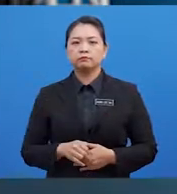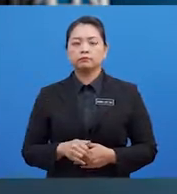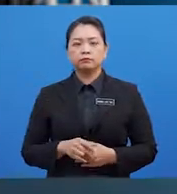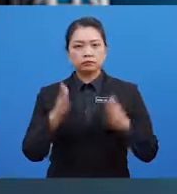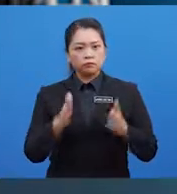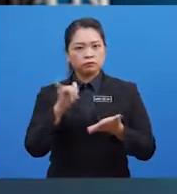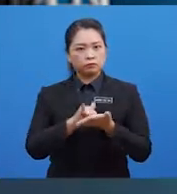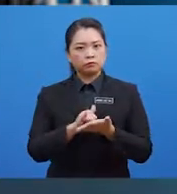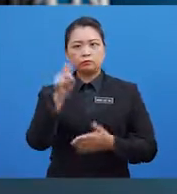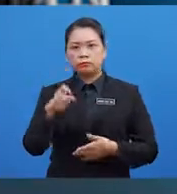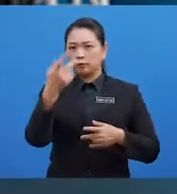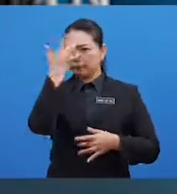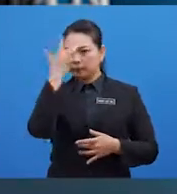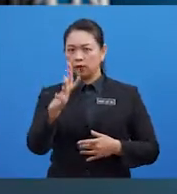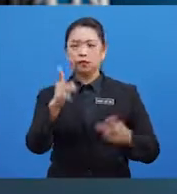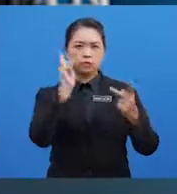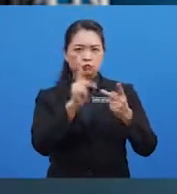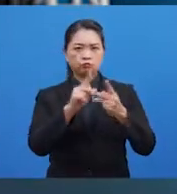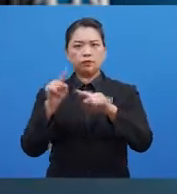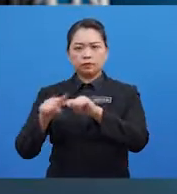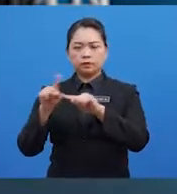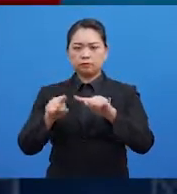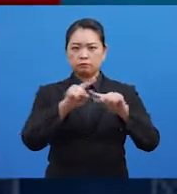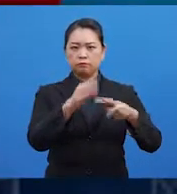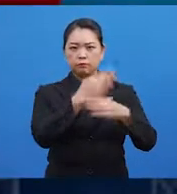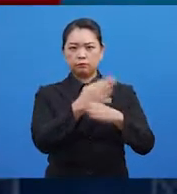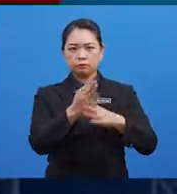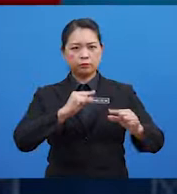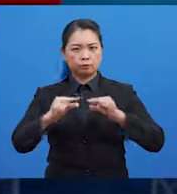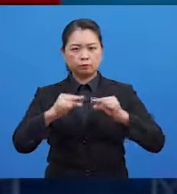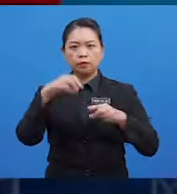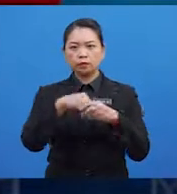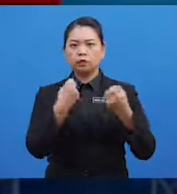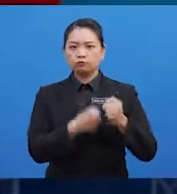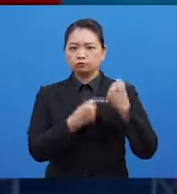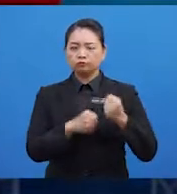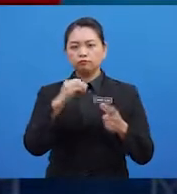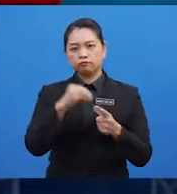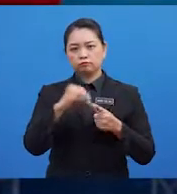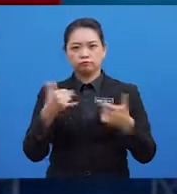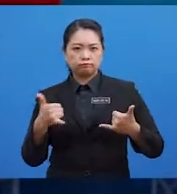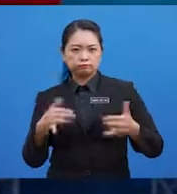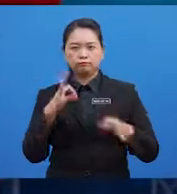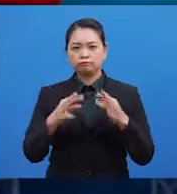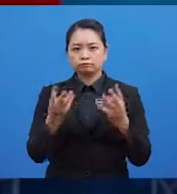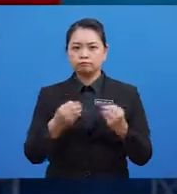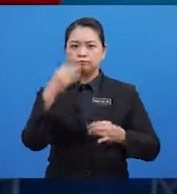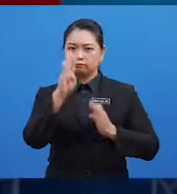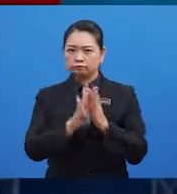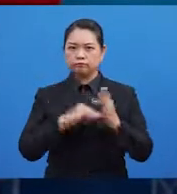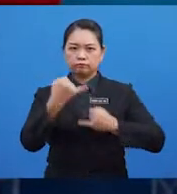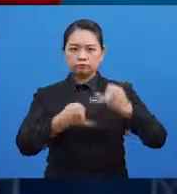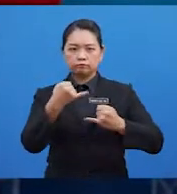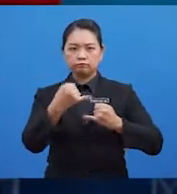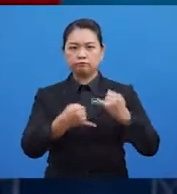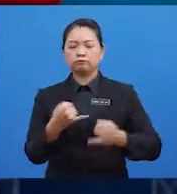tersebut Mesti pandai menyesuaikan pelbagai bentuk bergerakan dalam sukan atau permainan Jika mahu berjaya atau